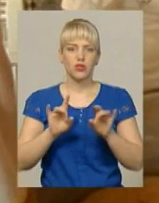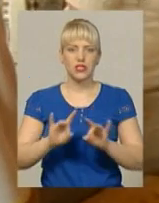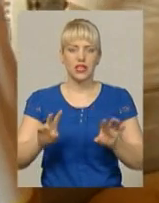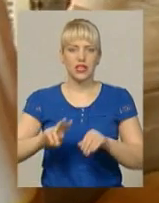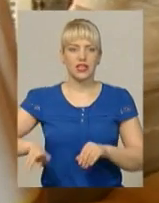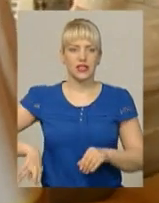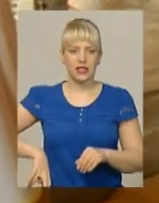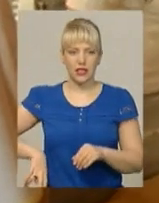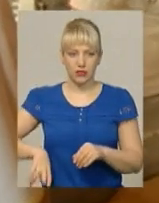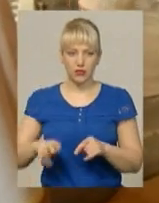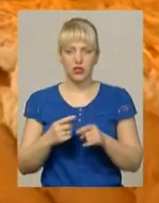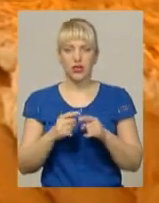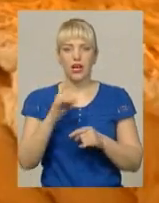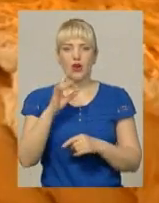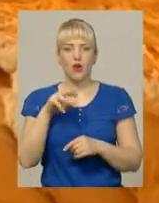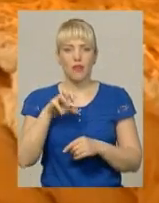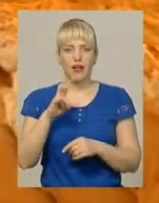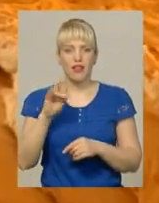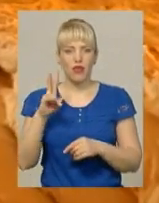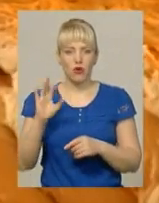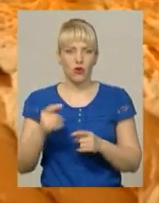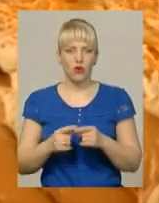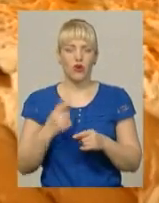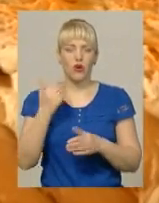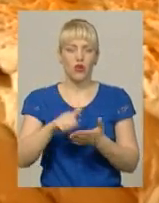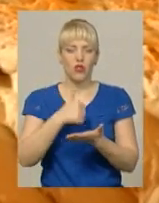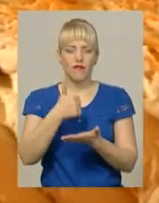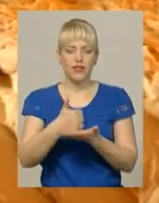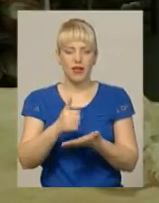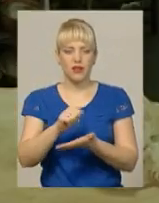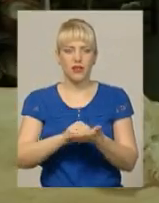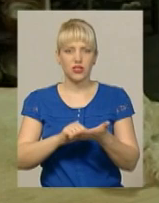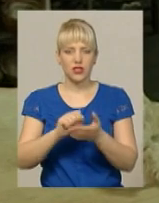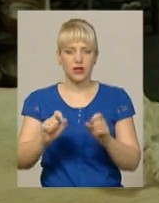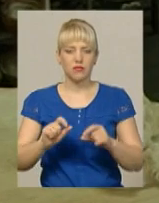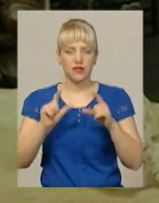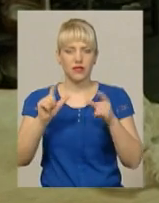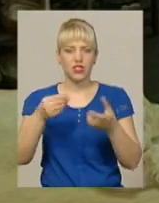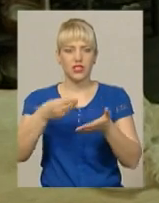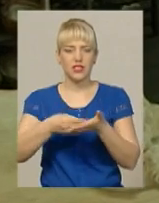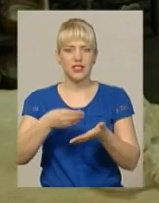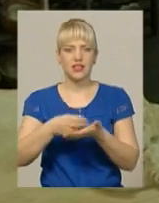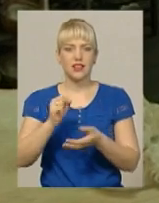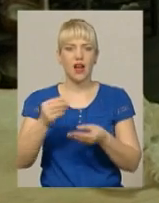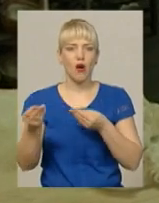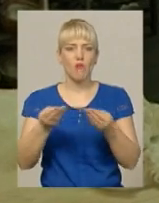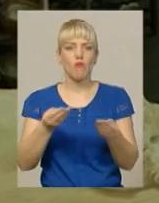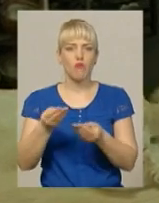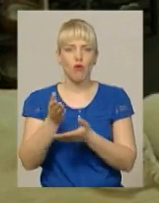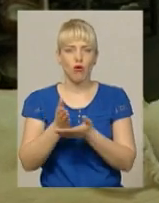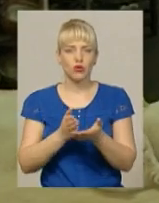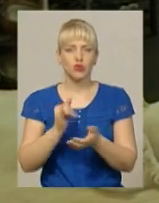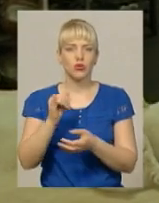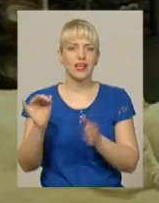хліб» Олена Романенко. За її словами, головна причина – підвищення цін на борошно та енергоносії. Востаннє подорожчання